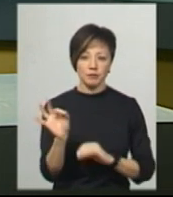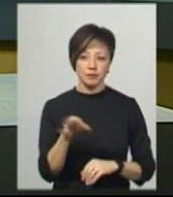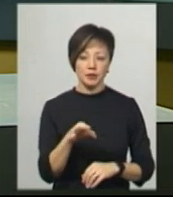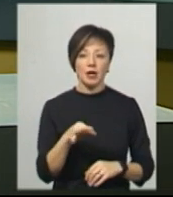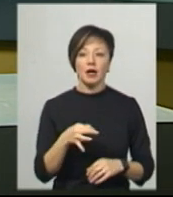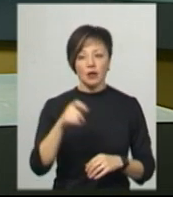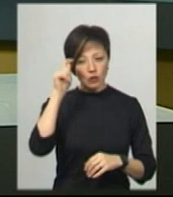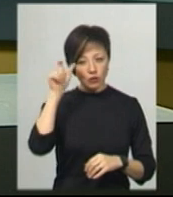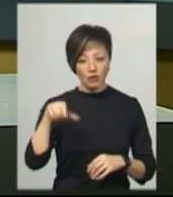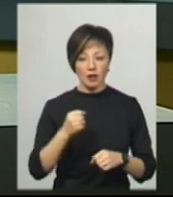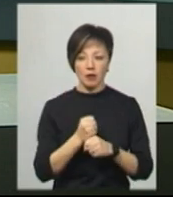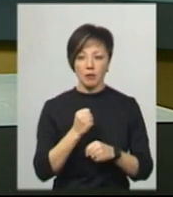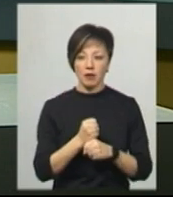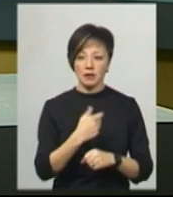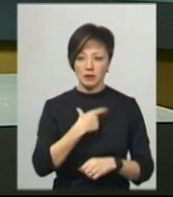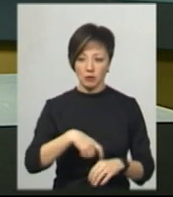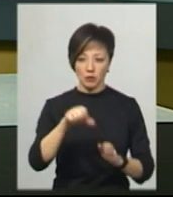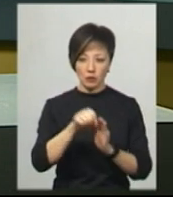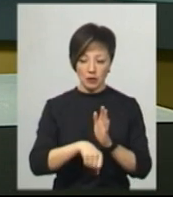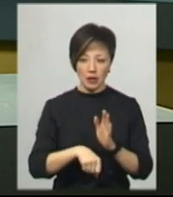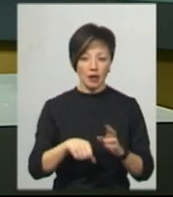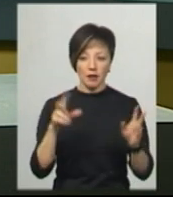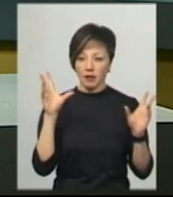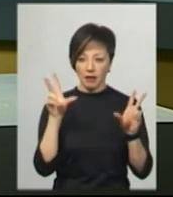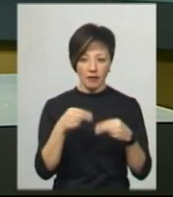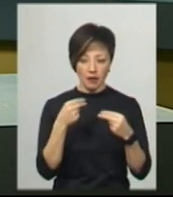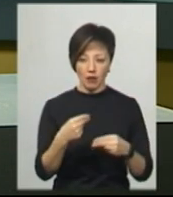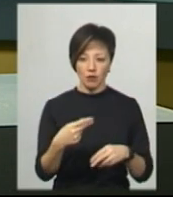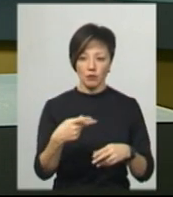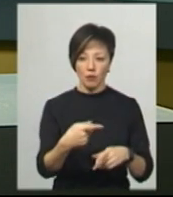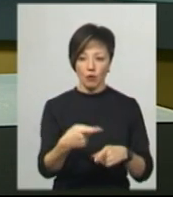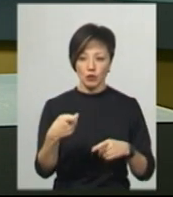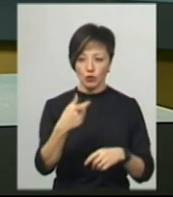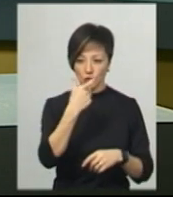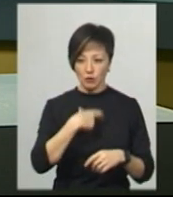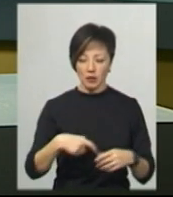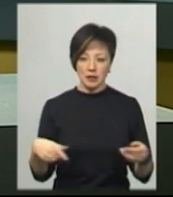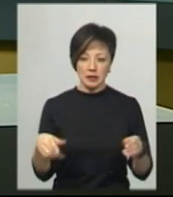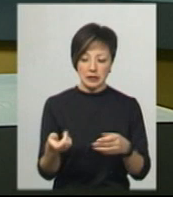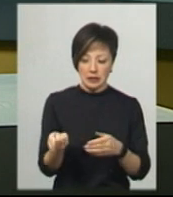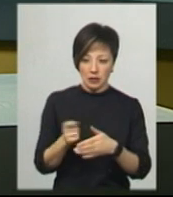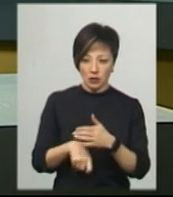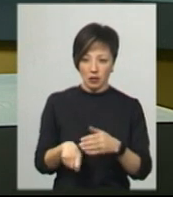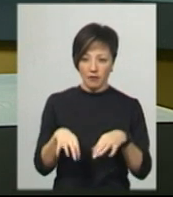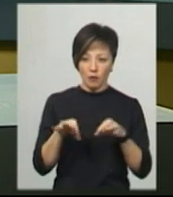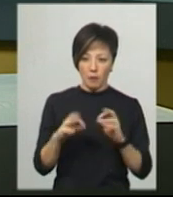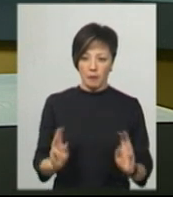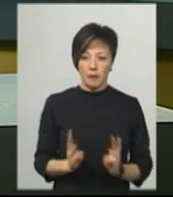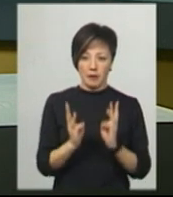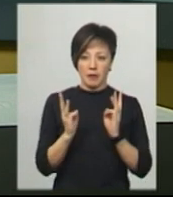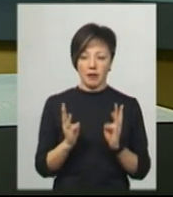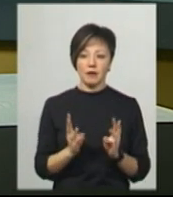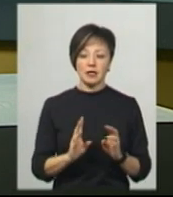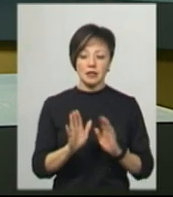скоєного чоловік намагався вчинити самогубство. Після невдалого пострілу собі в обличчя зачинився у автомобілі та підпалив його. За